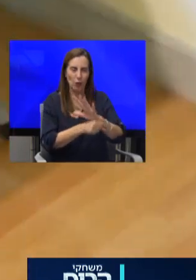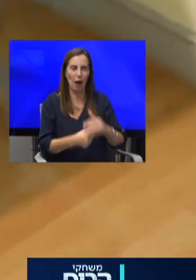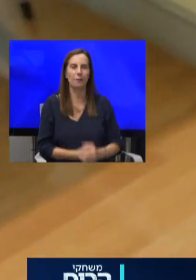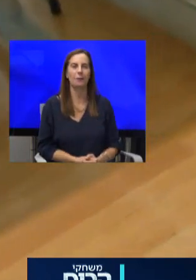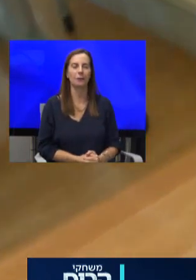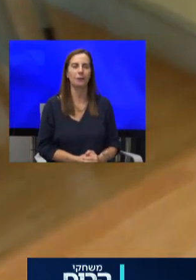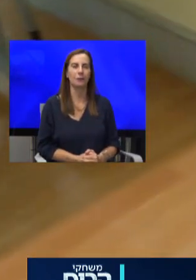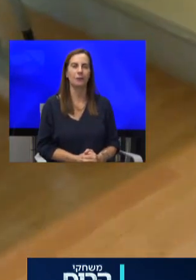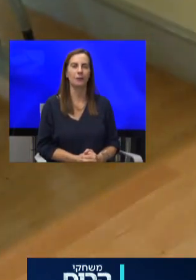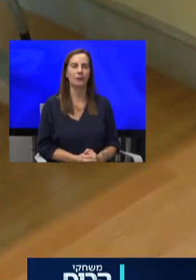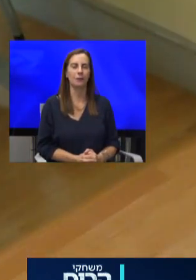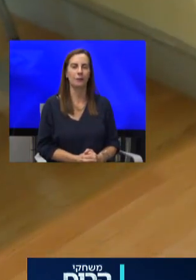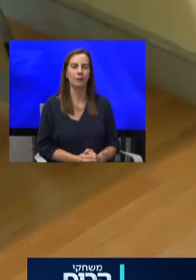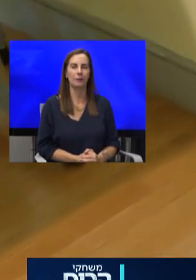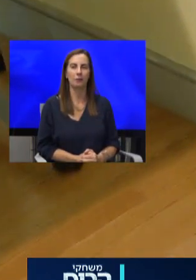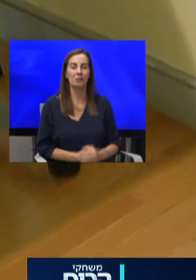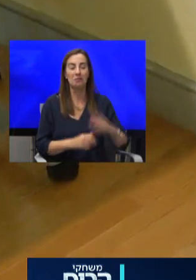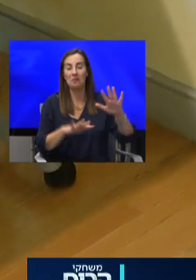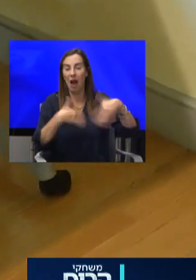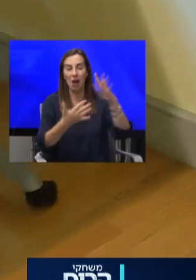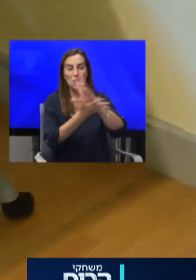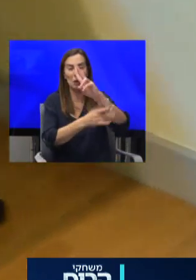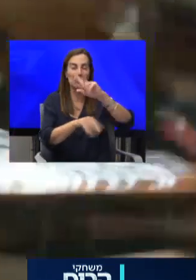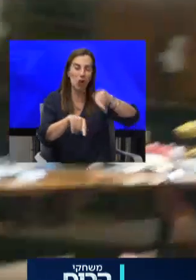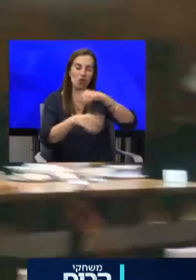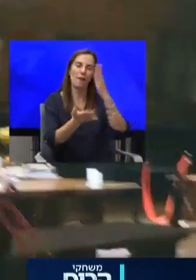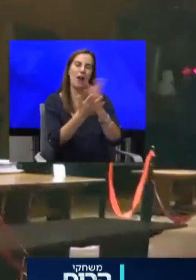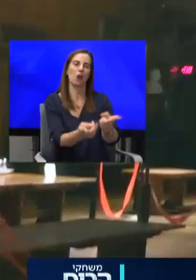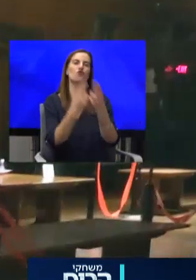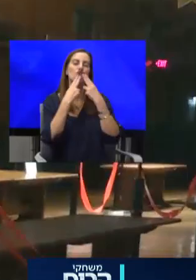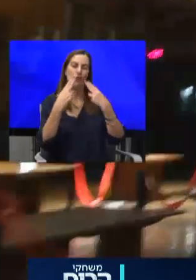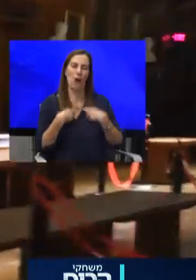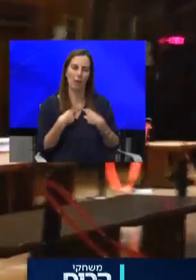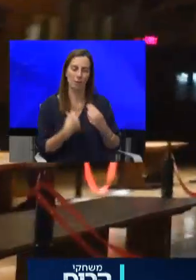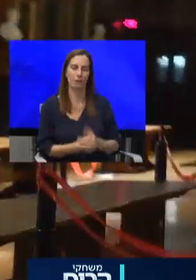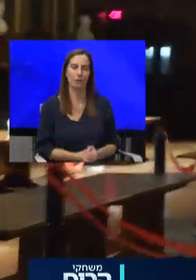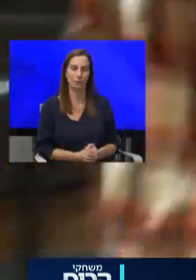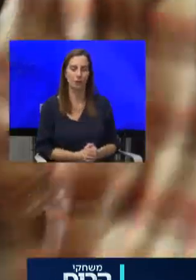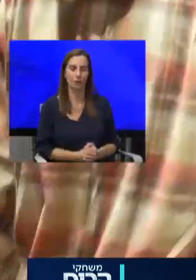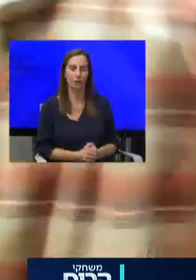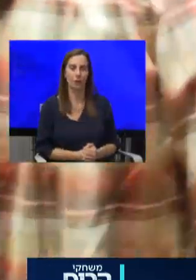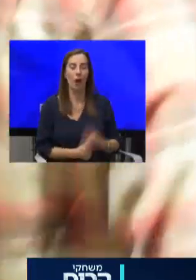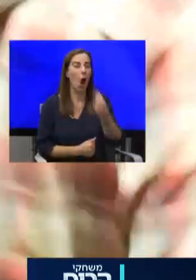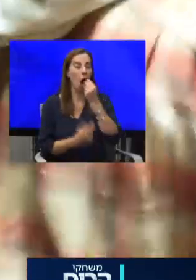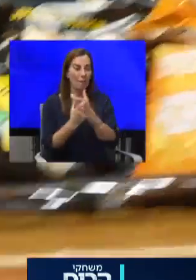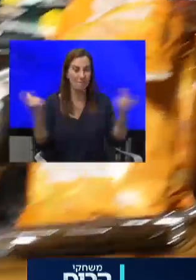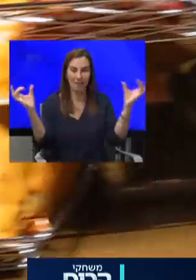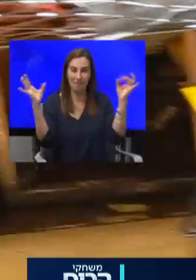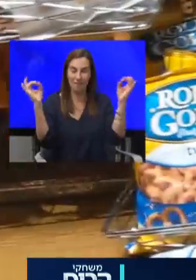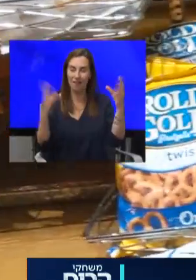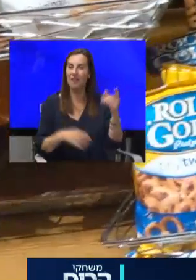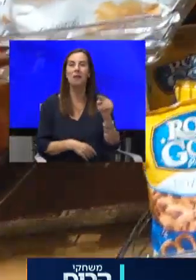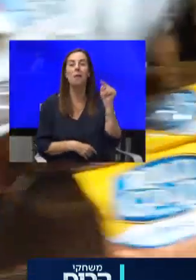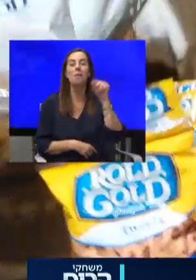ובדרך כלל תוך פחות מ-12 שעות יש לי כבר את התוצאה של הבדיקה לאולם האוכל המפואר תלמידי הרווארד מגיעים רק כדי